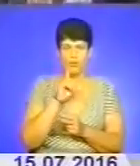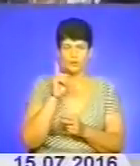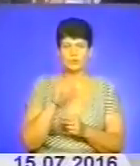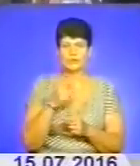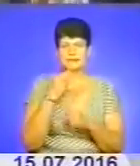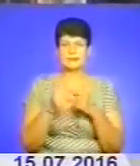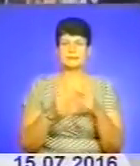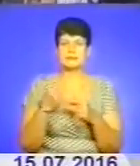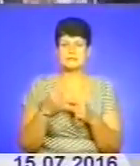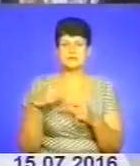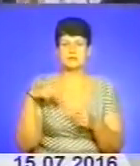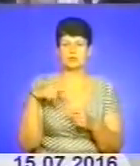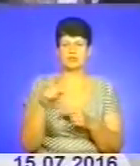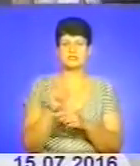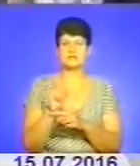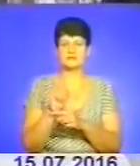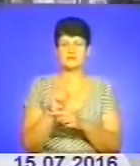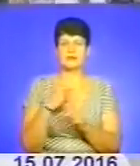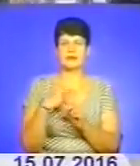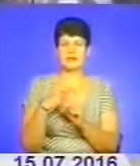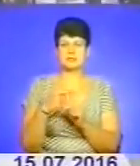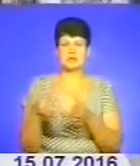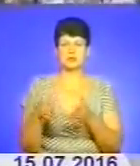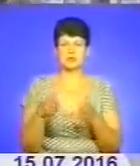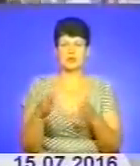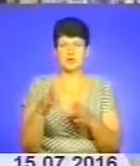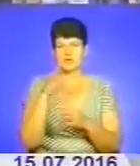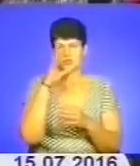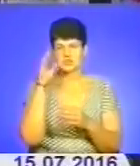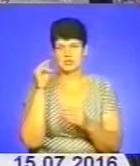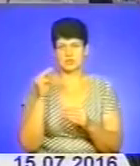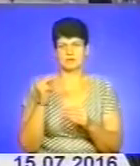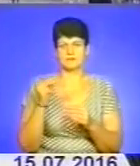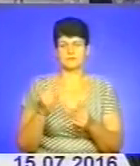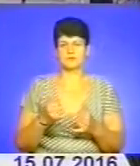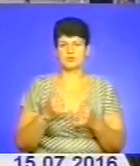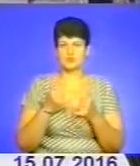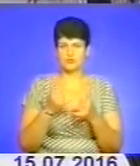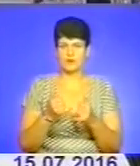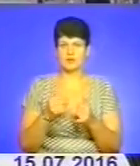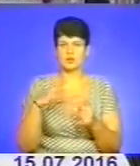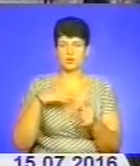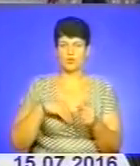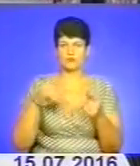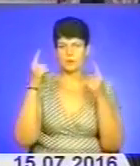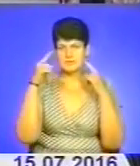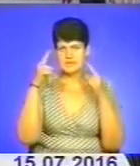традиційний похід зі свічками, хресна дорога, нічні чування та духовно-мистецька програма.